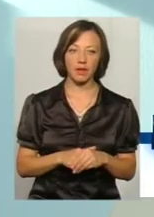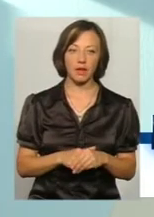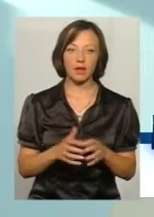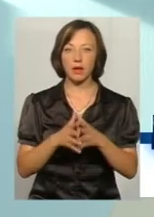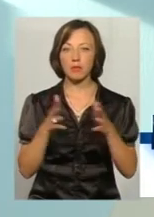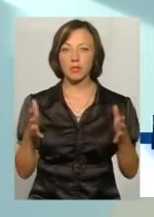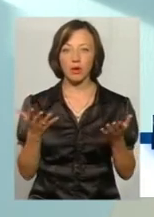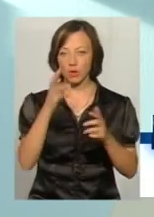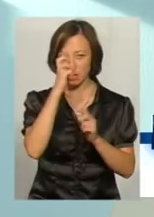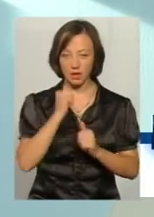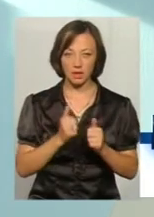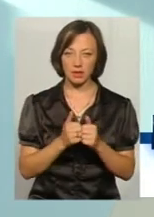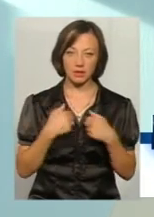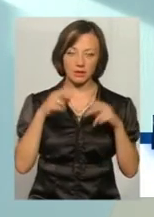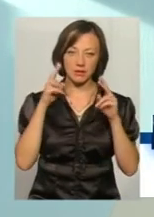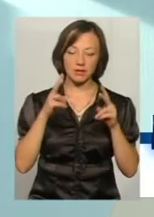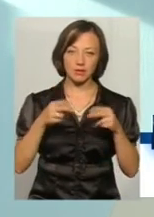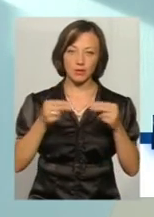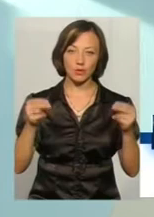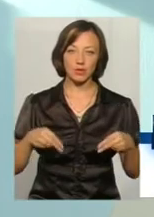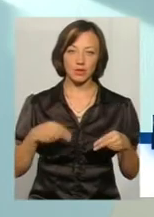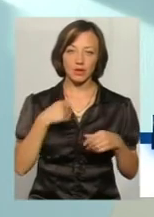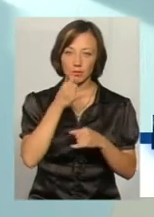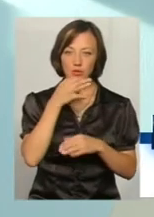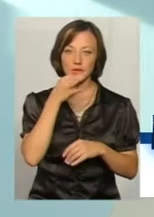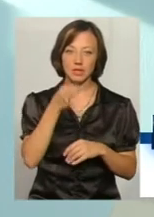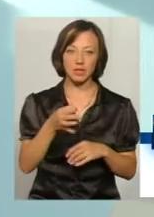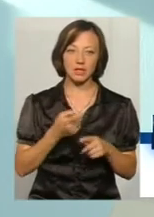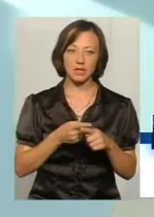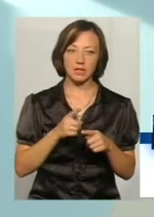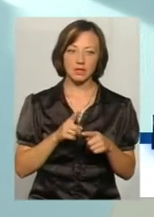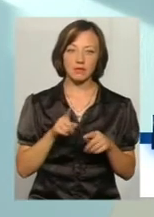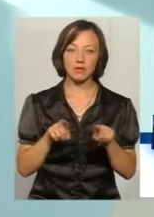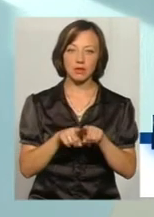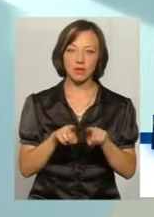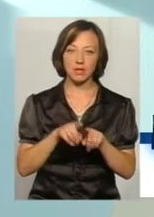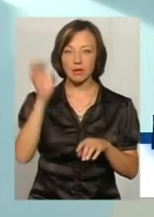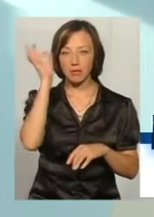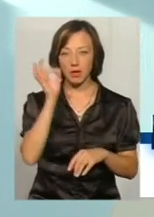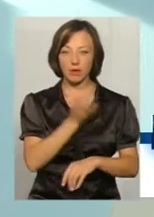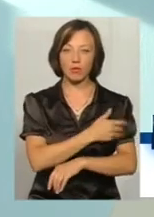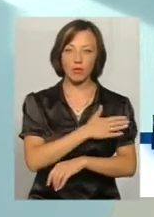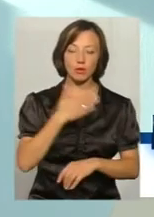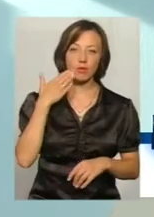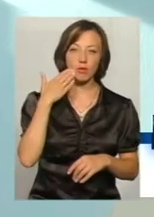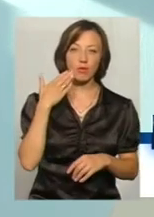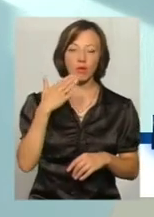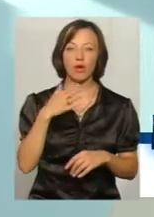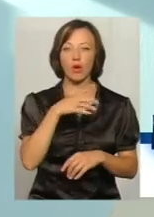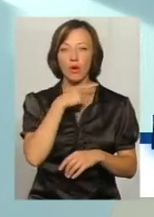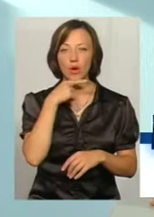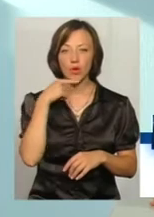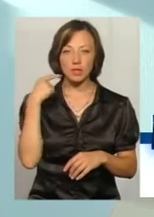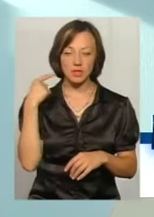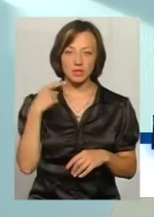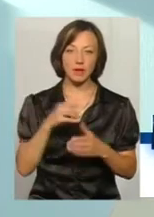найбільше з якої країни одружуються з нашими громадяними, не можу сказати, це Німеччина, Польща, Молдова, Російська Федерація і